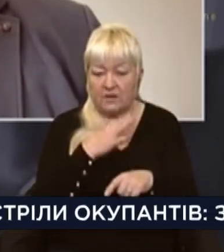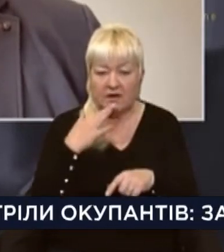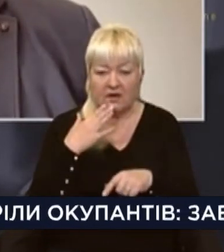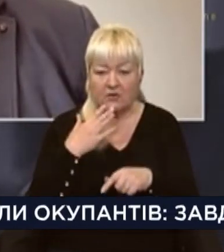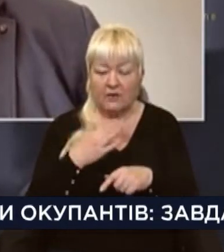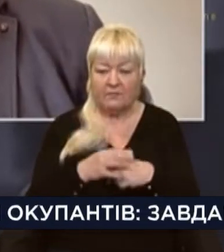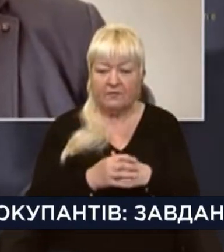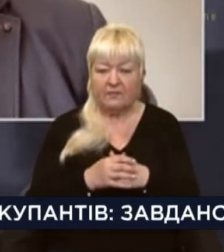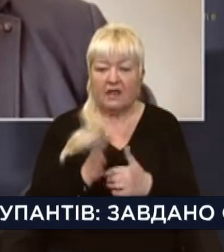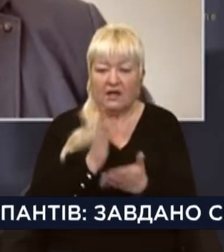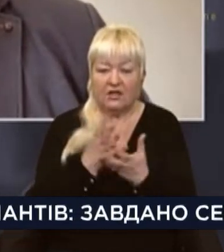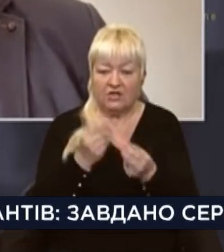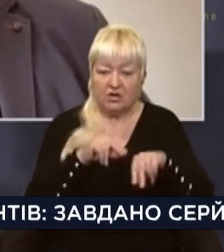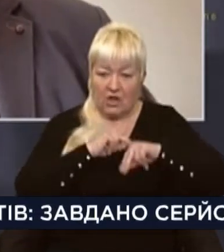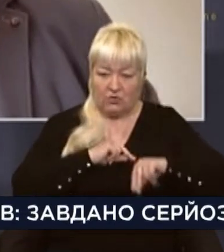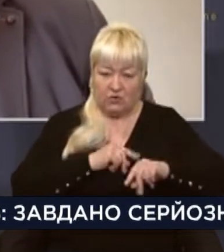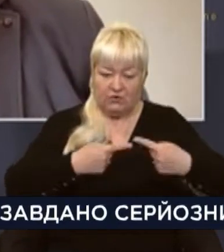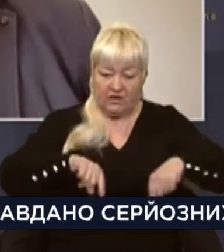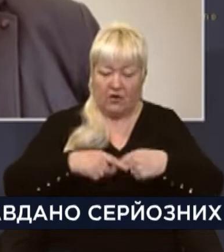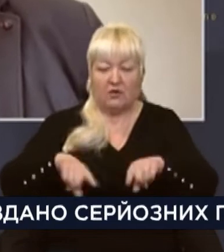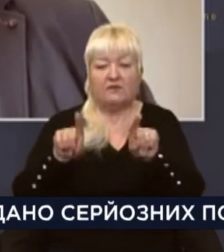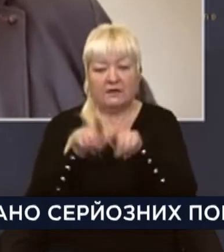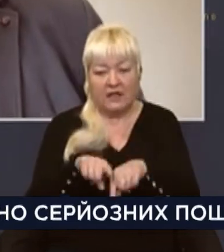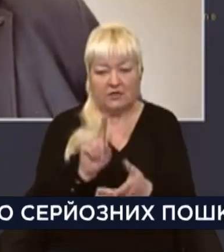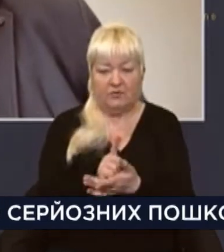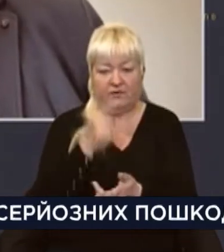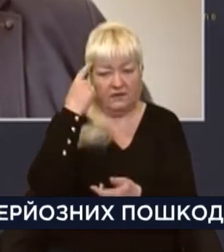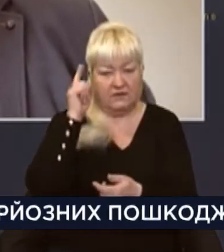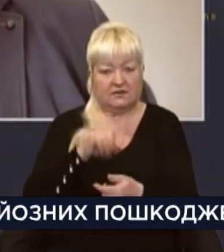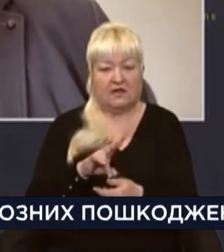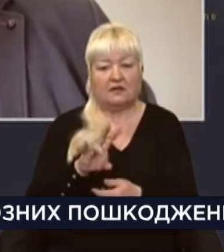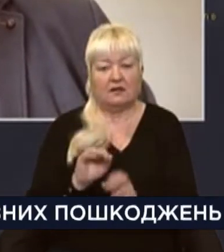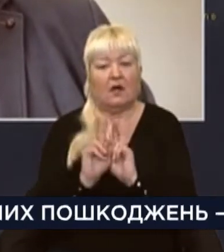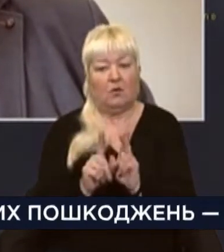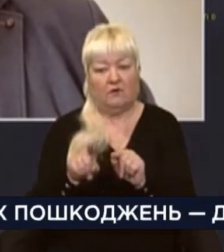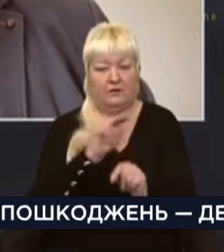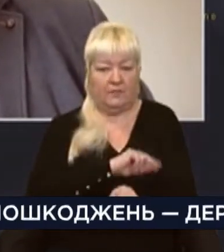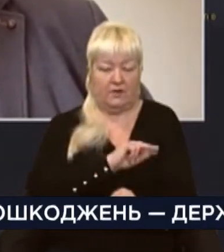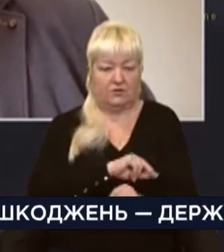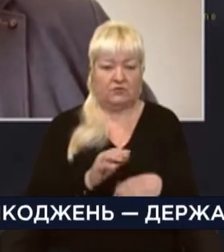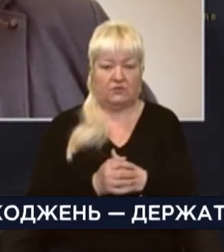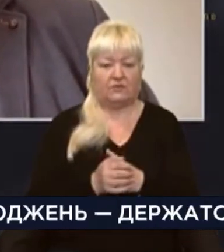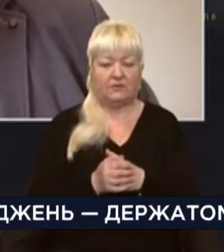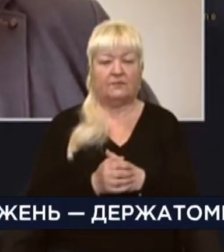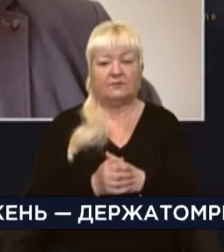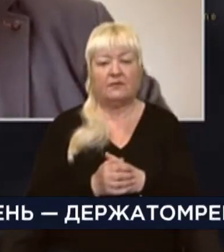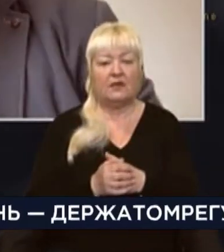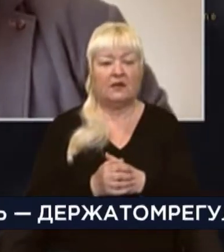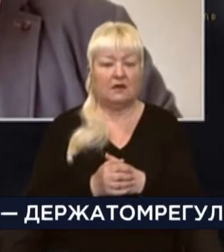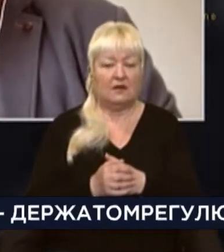момент, що трудові колективи, вони теж повинні знати, на кого вони працюють. Згодна, абсолютно.